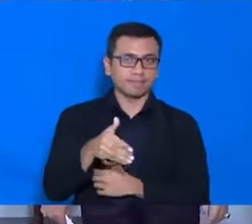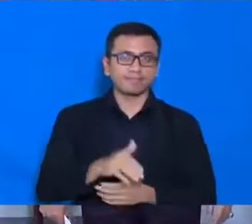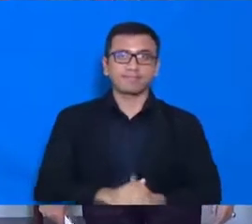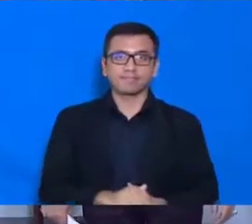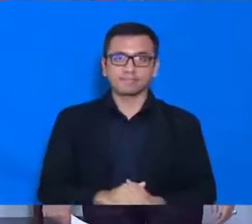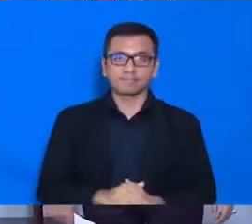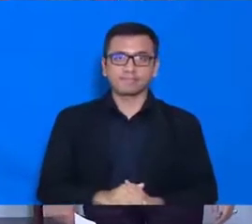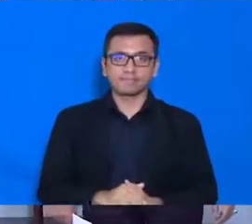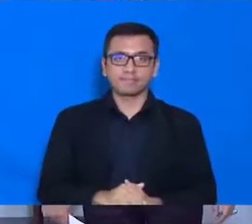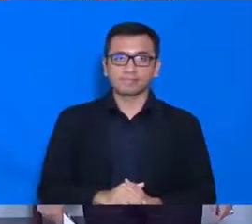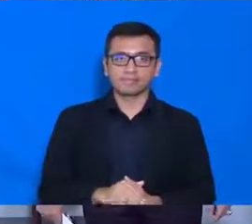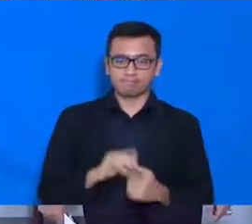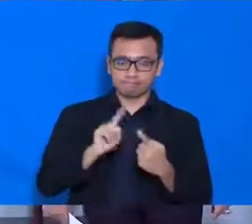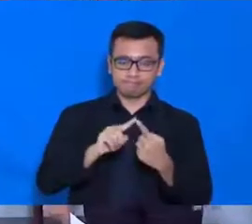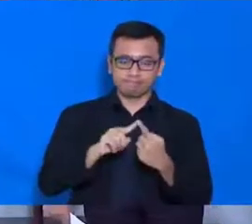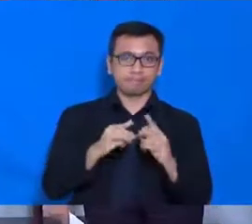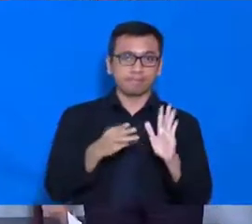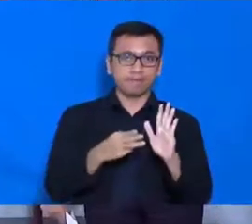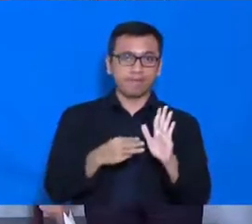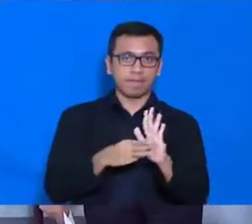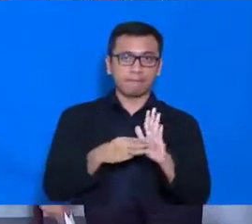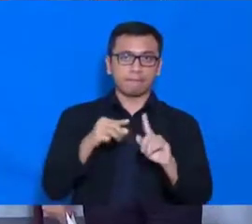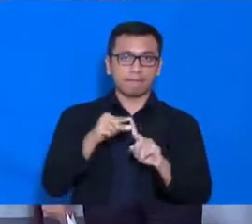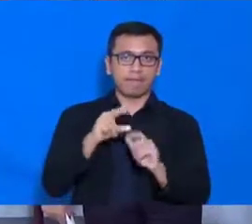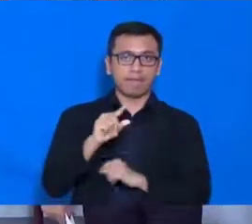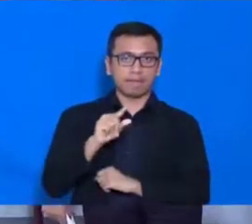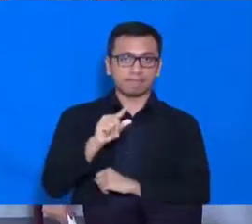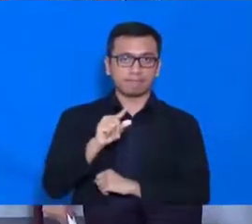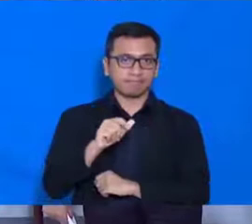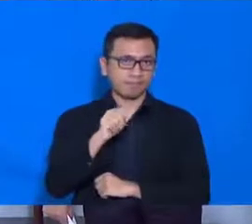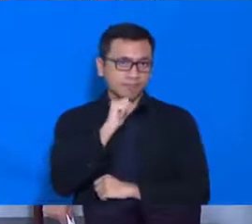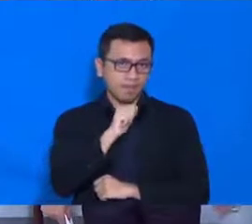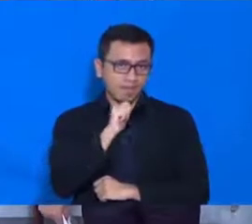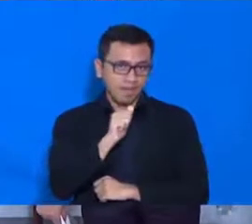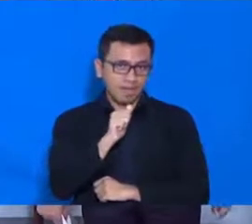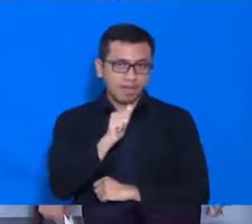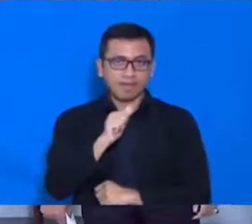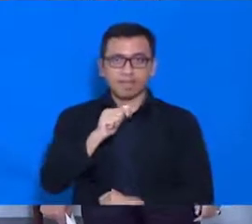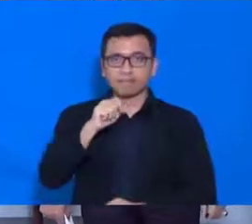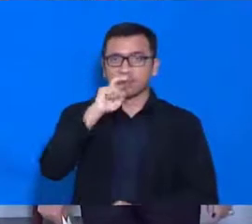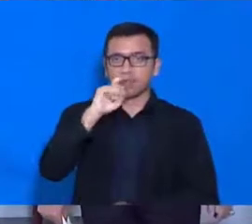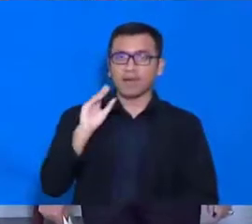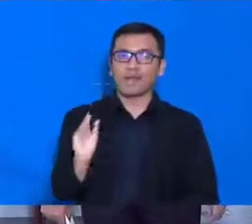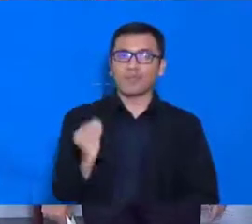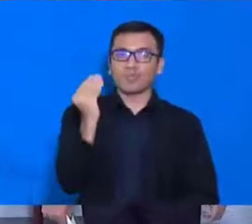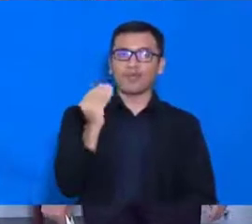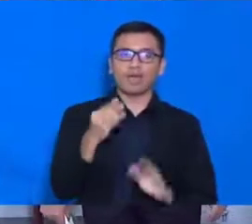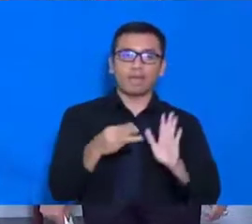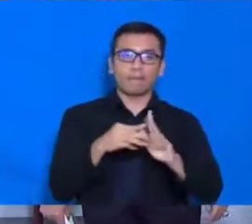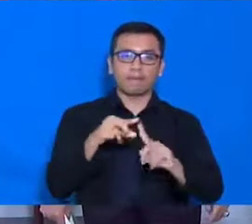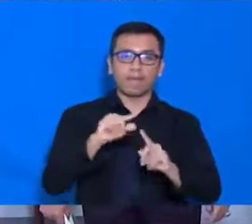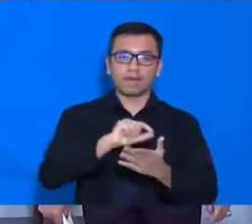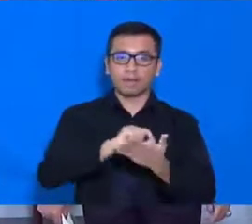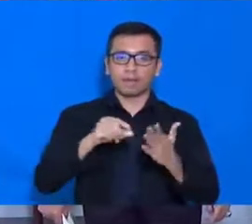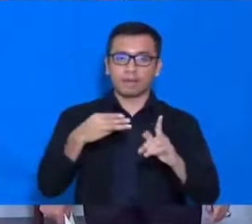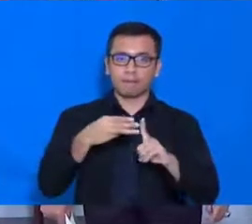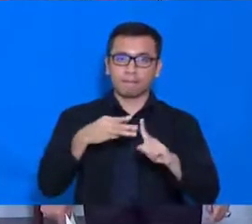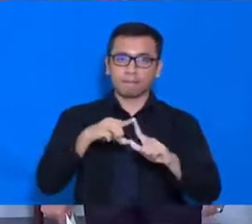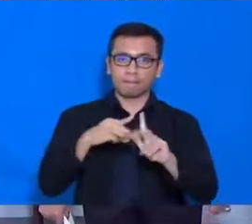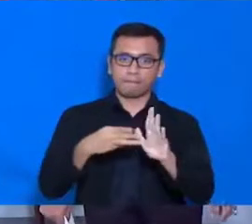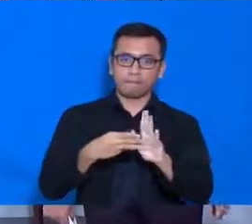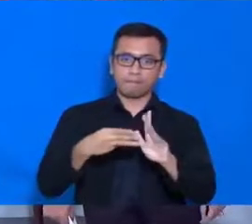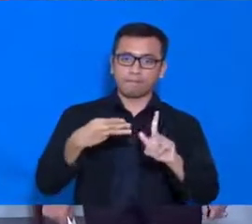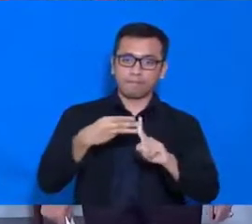MPR, langsung dipimpin oleh Bapak Ketua MPR, Bapak Bambang Susatio,